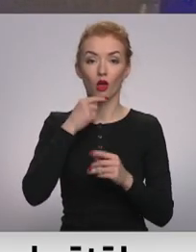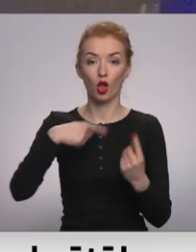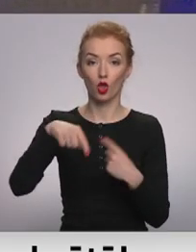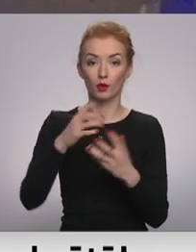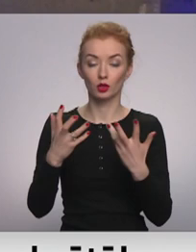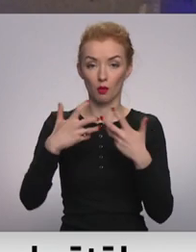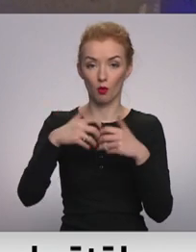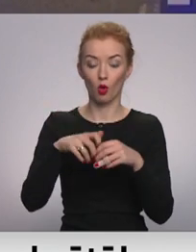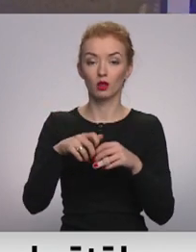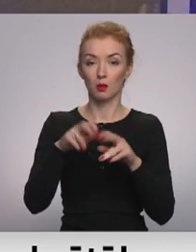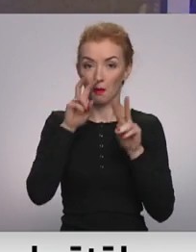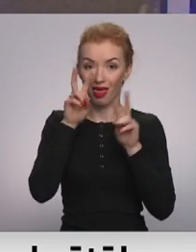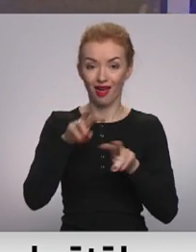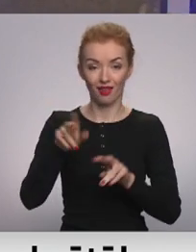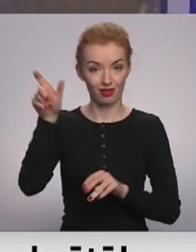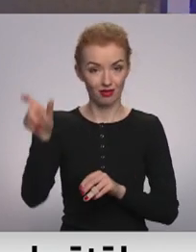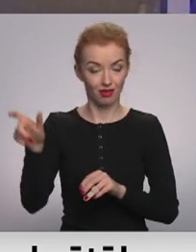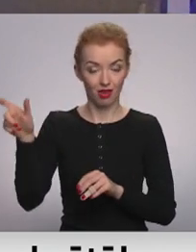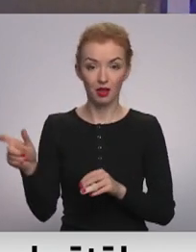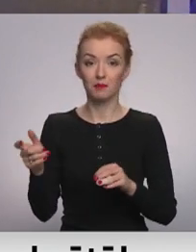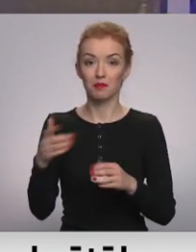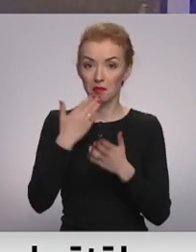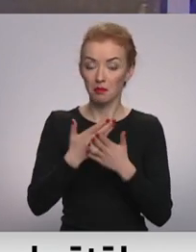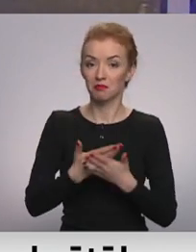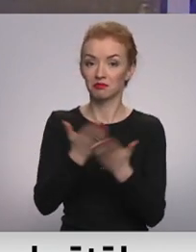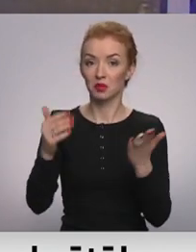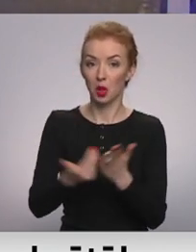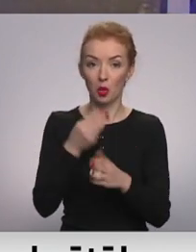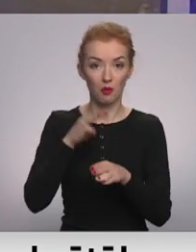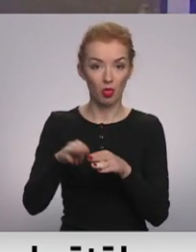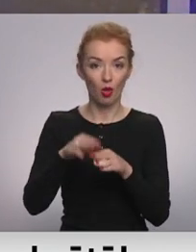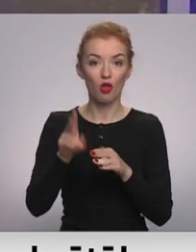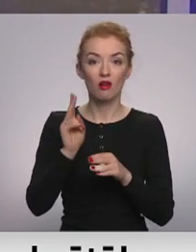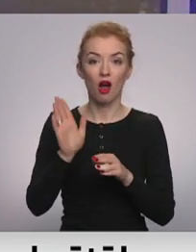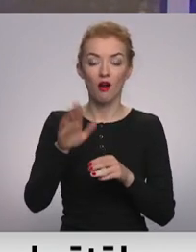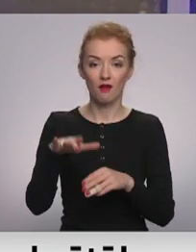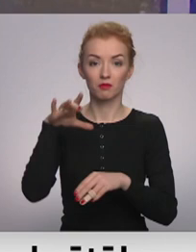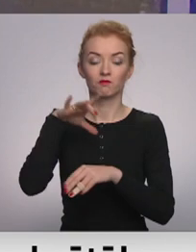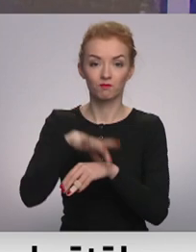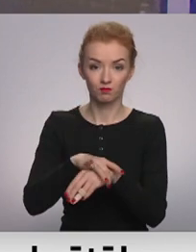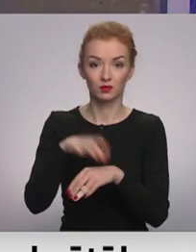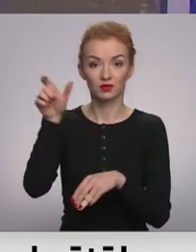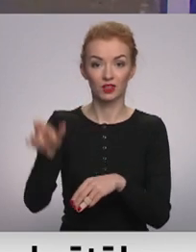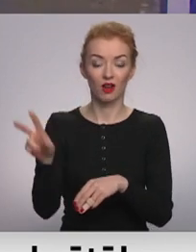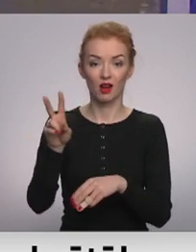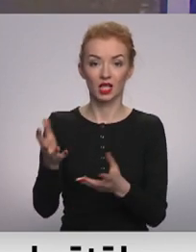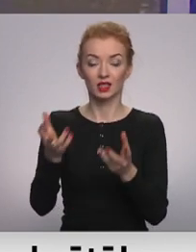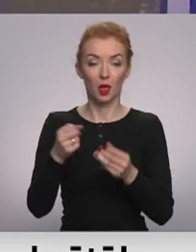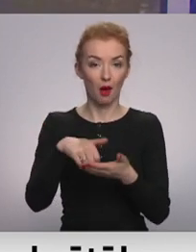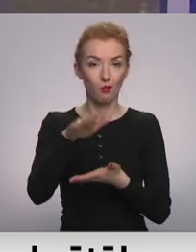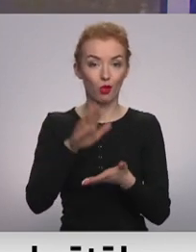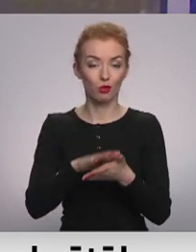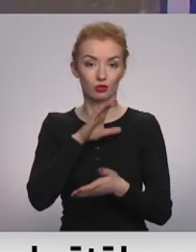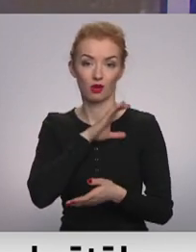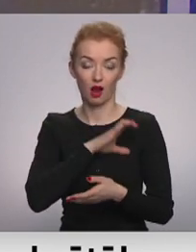politikas studiju centra pētnieki iepazīstina ar jaunu metodi, kas ļauj identificēt aplūkšņu algu maksātājus. Tā ir